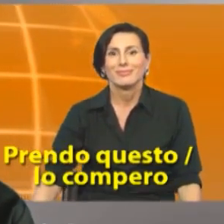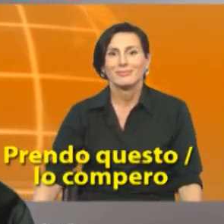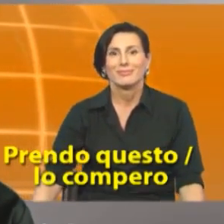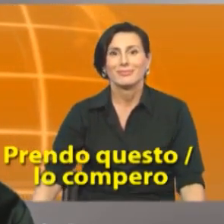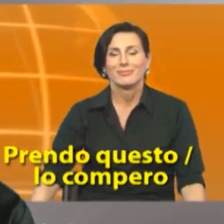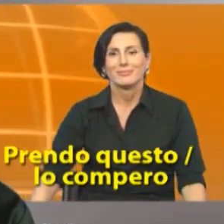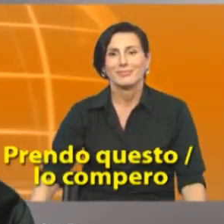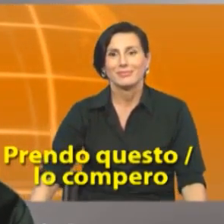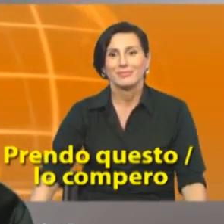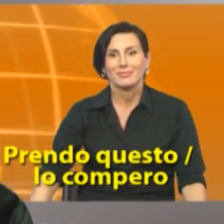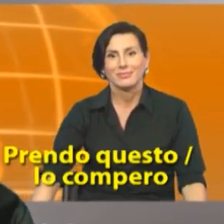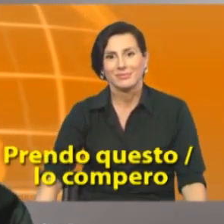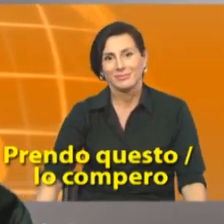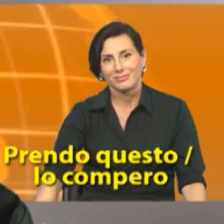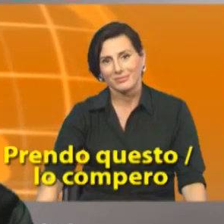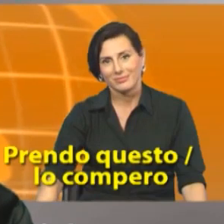I'll buy it